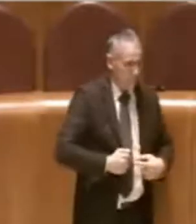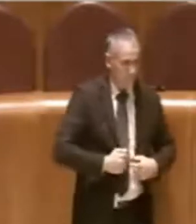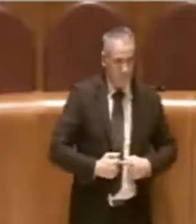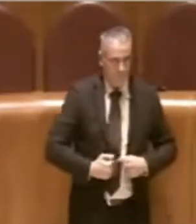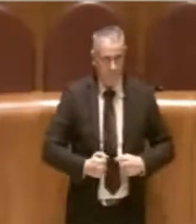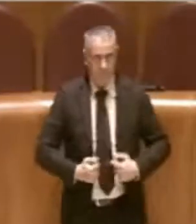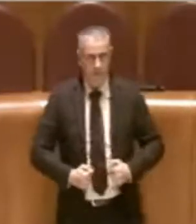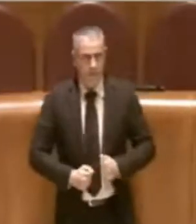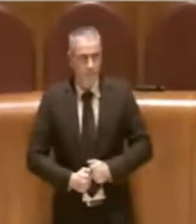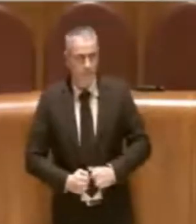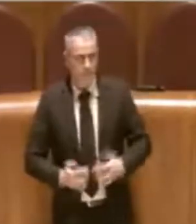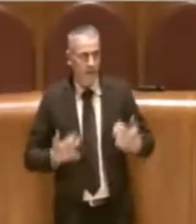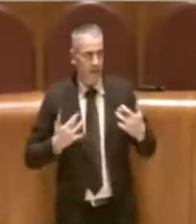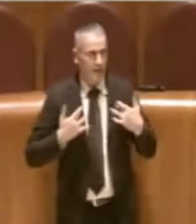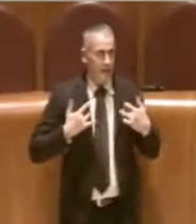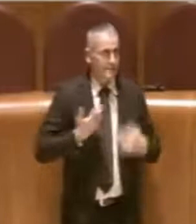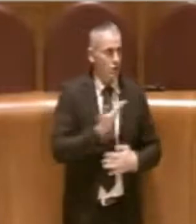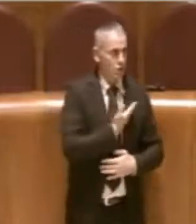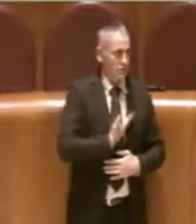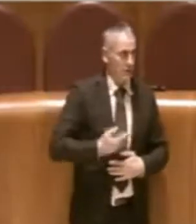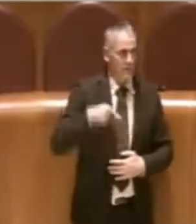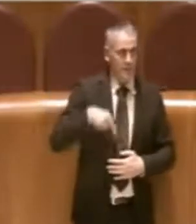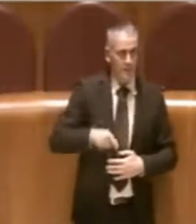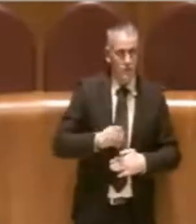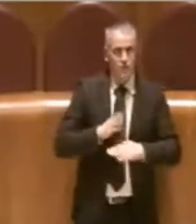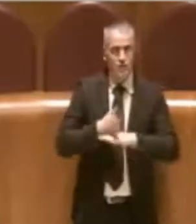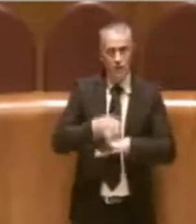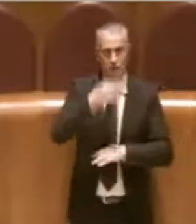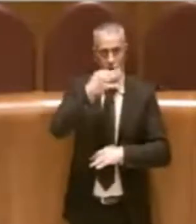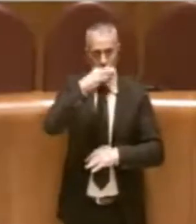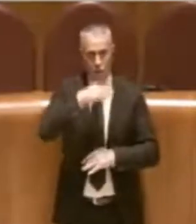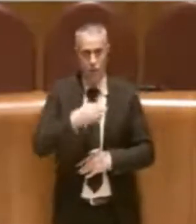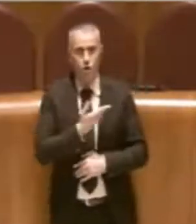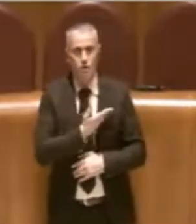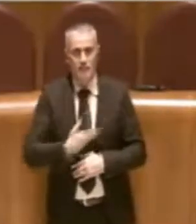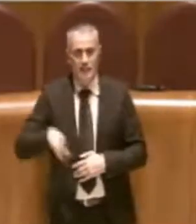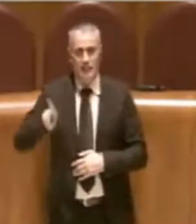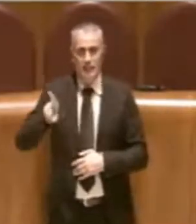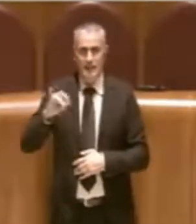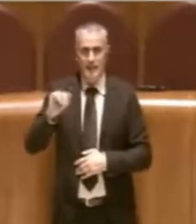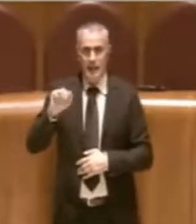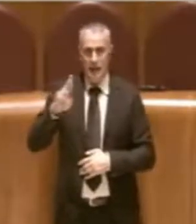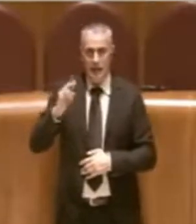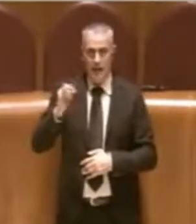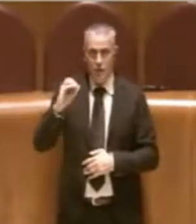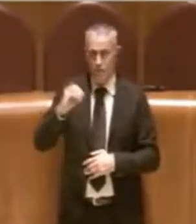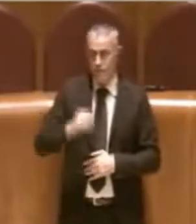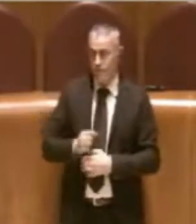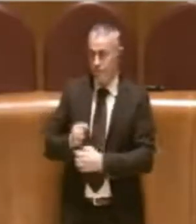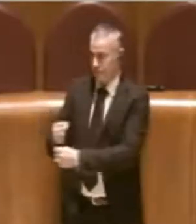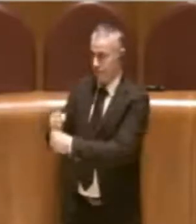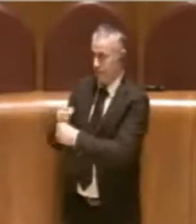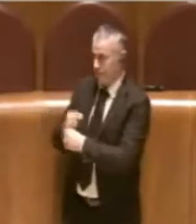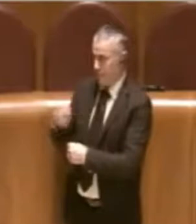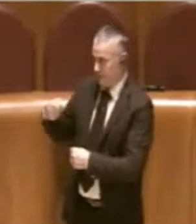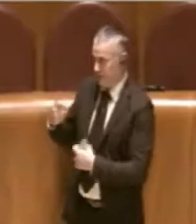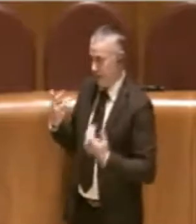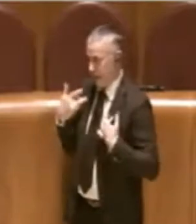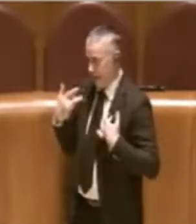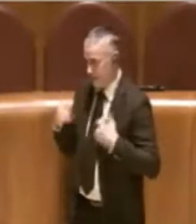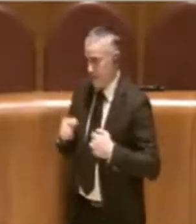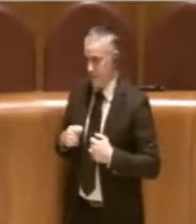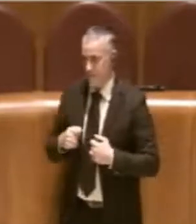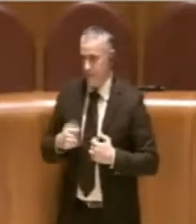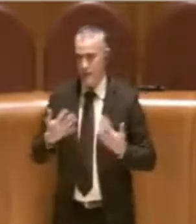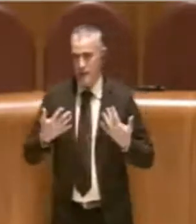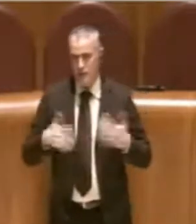Grazie Presidente. Come premessa vorrei fare una precisazione sui numeri, visto che si è